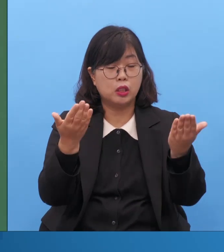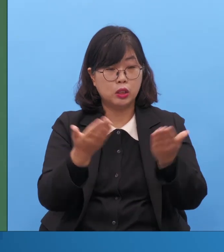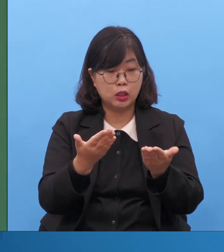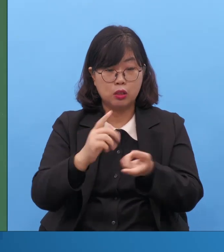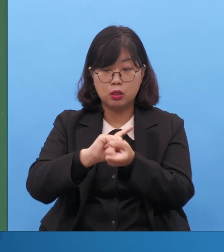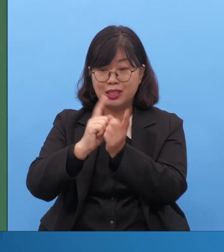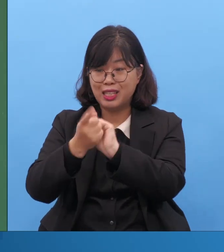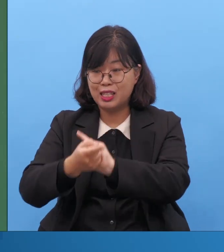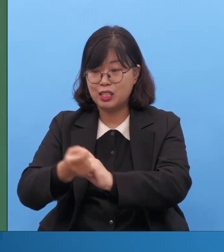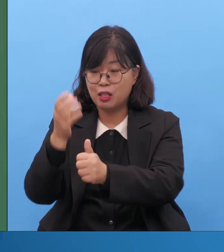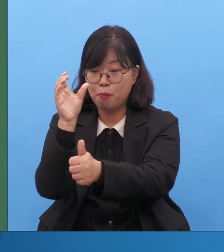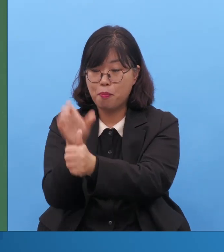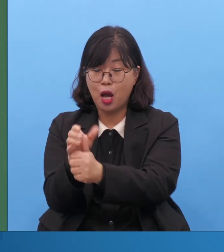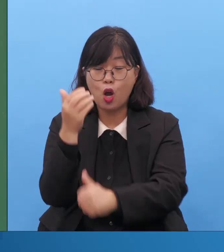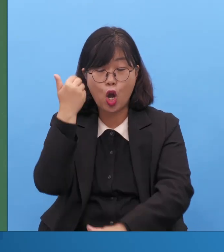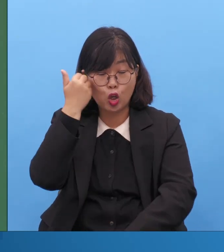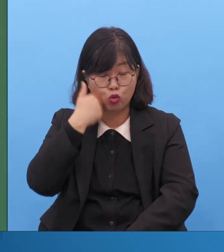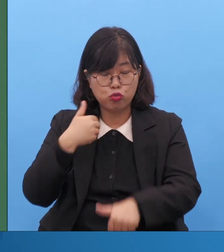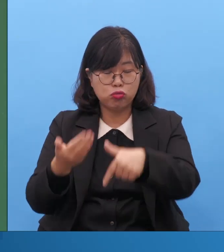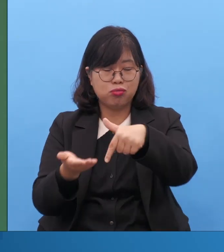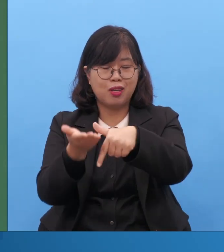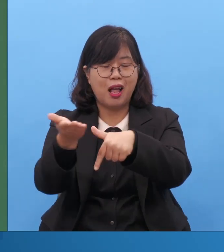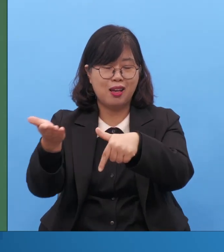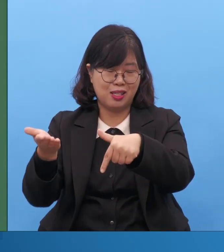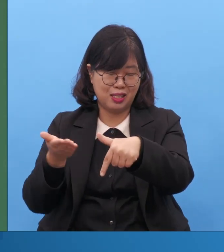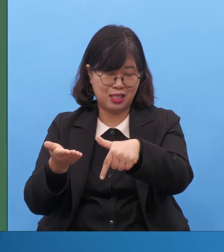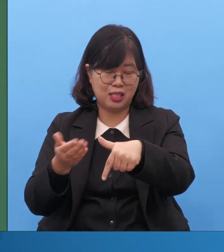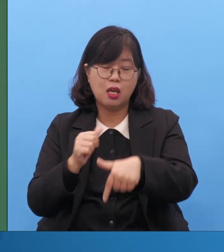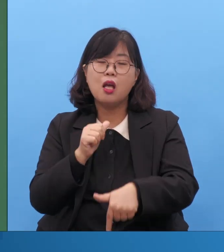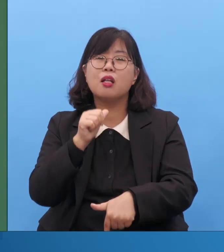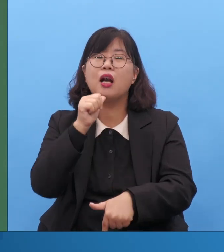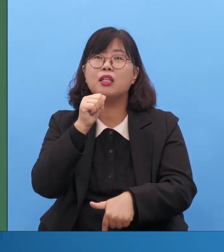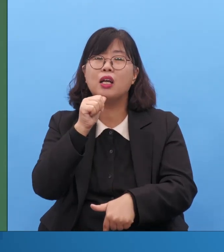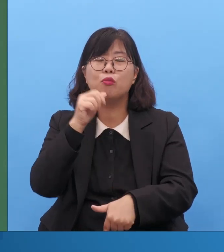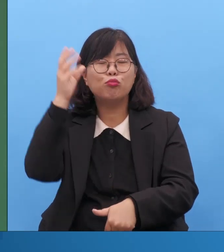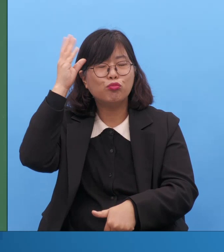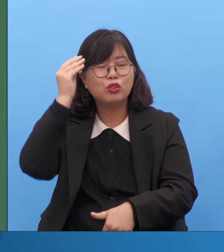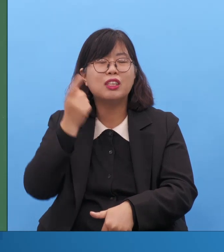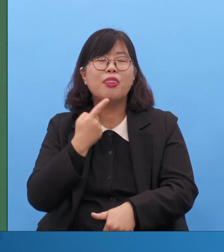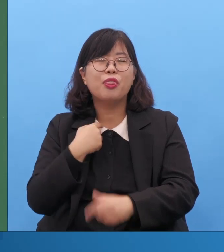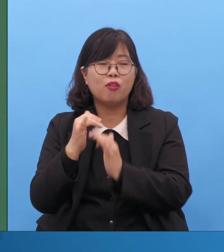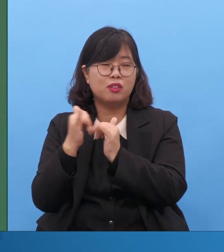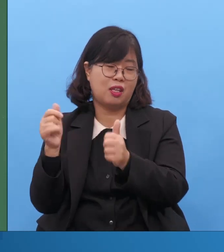로마가 한 일은 없습니다 전쟁만 일으켰지 세계보금만을 한 적은 없습니다